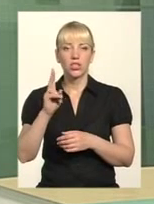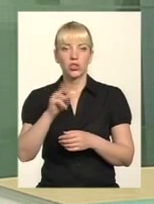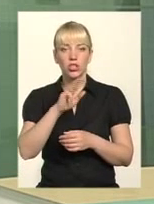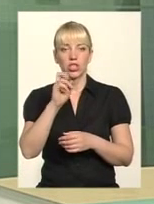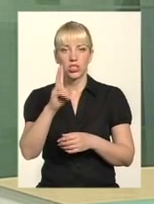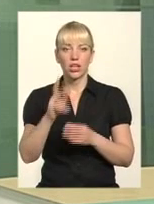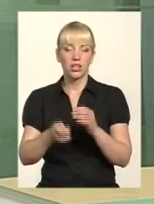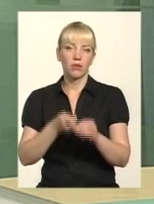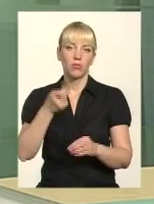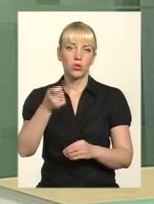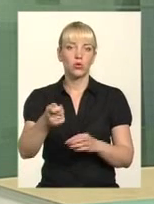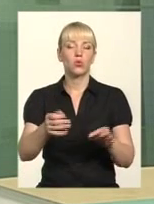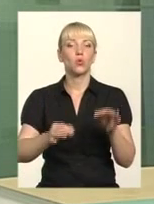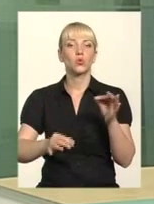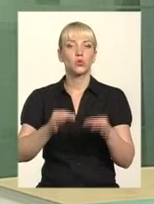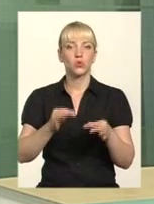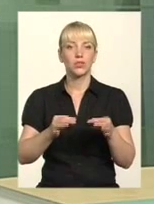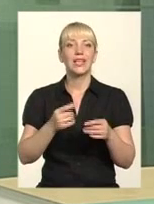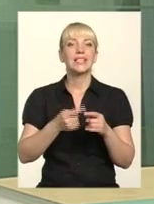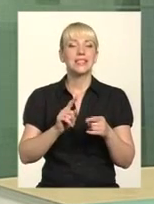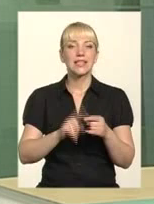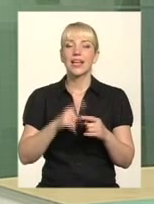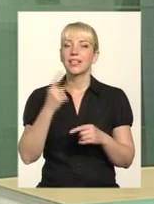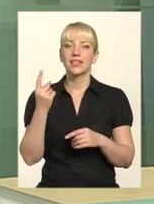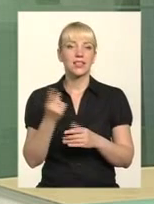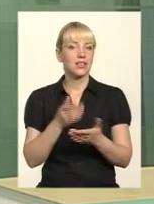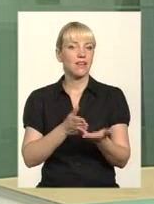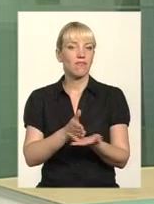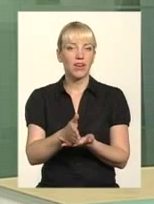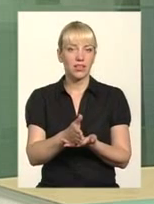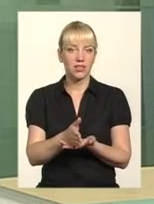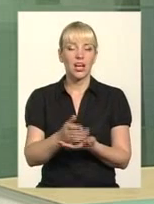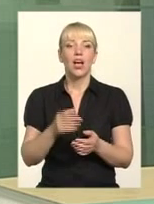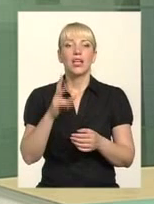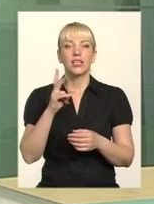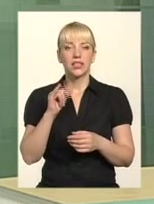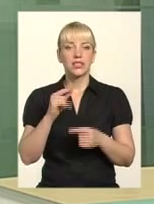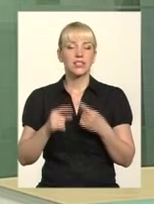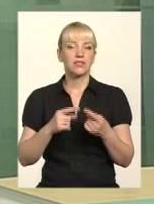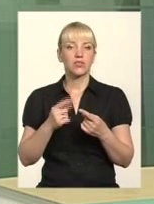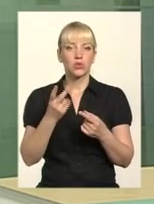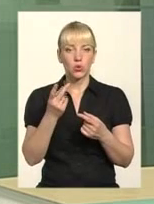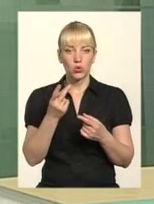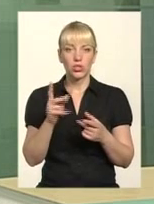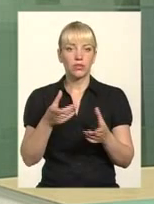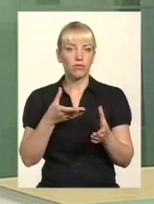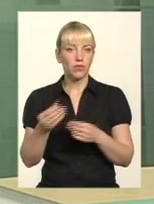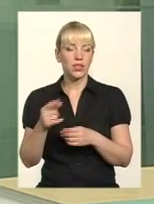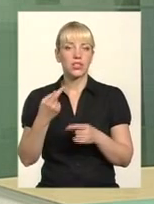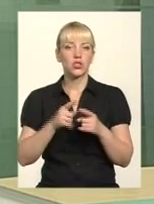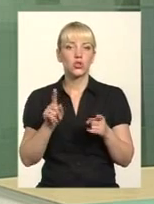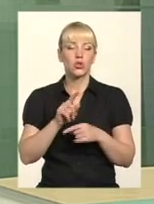суд. Це єдиний вихід. Ну, і слідуючі важелі впливу так само, що ЖЕКи, що ОСББ,